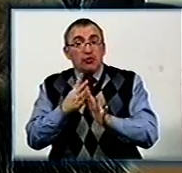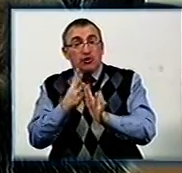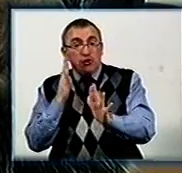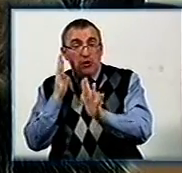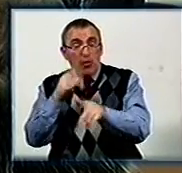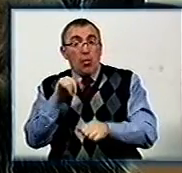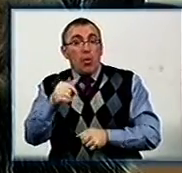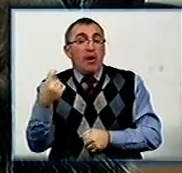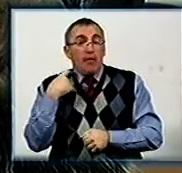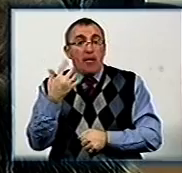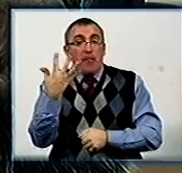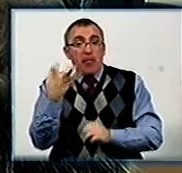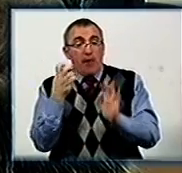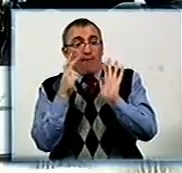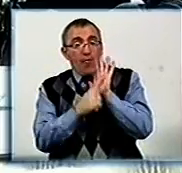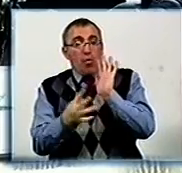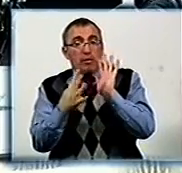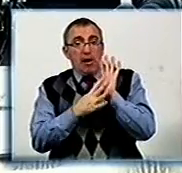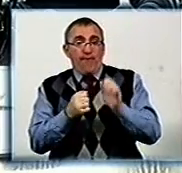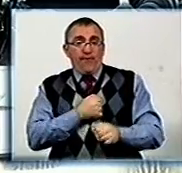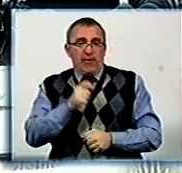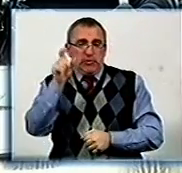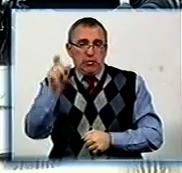землю у Кіровограді стоїть 589 військових.